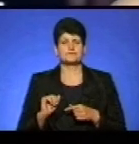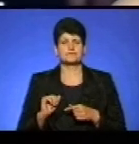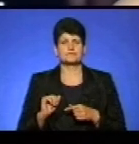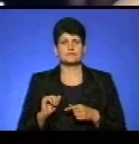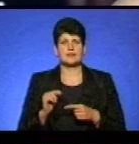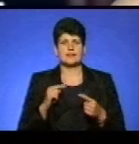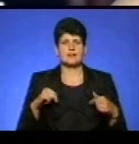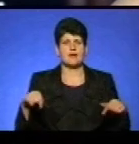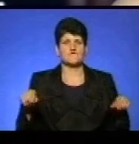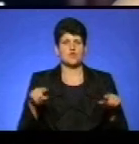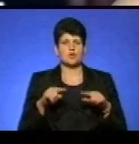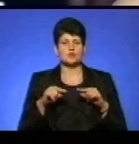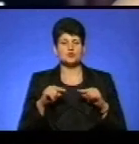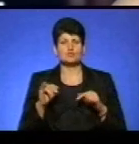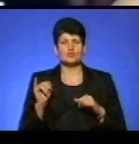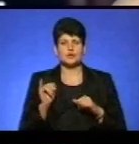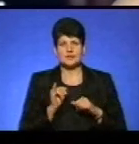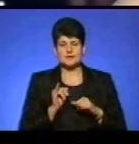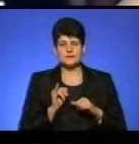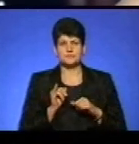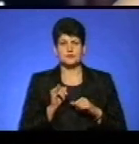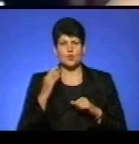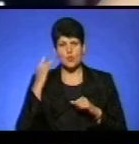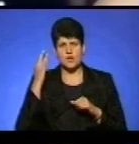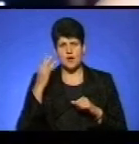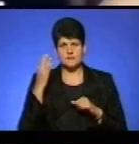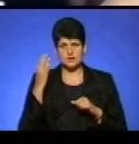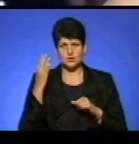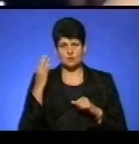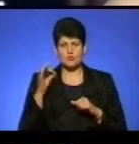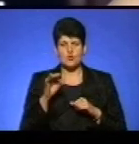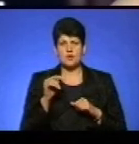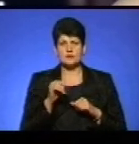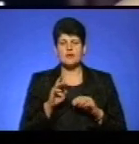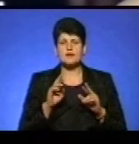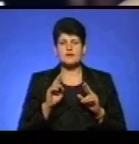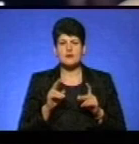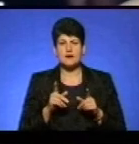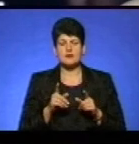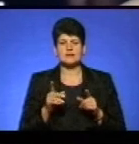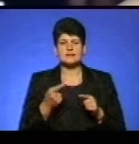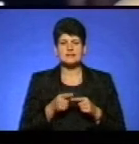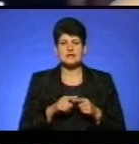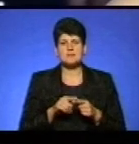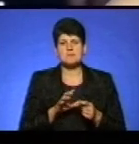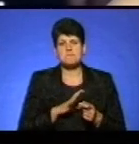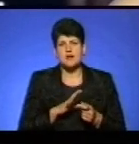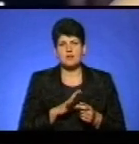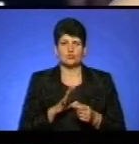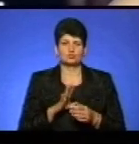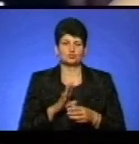в навколишньому і в уявленню про те, як в самого малого я був бути. І також